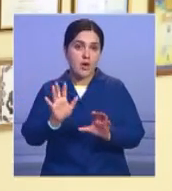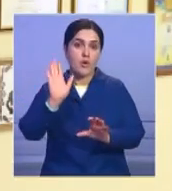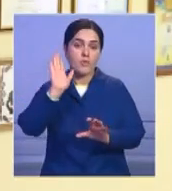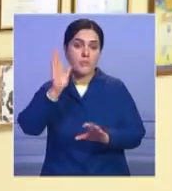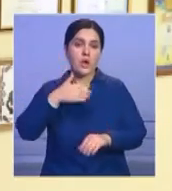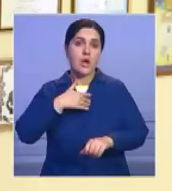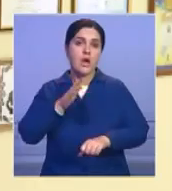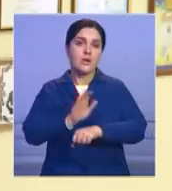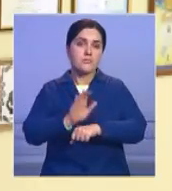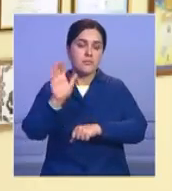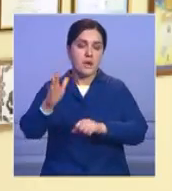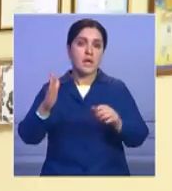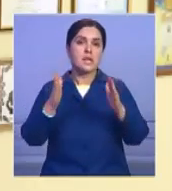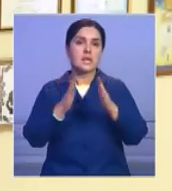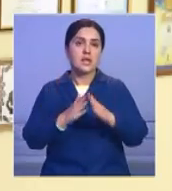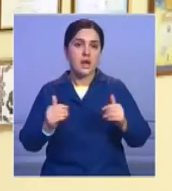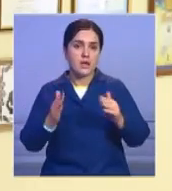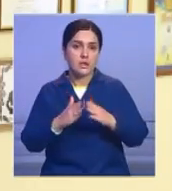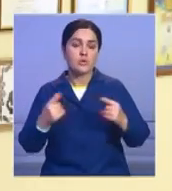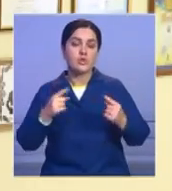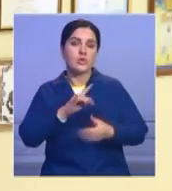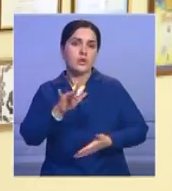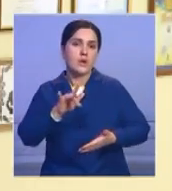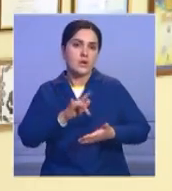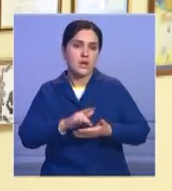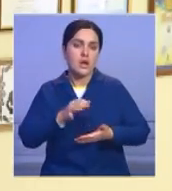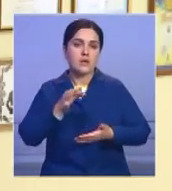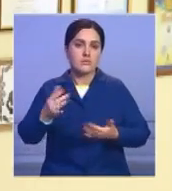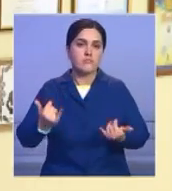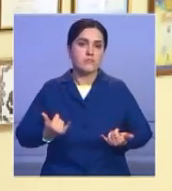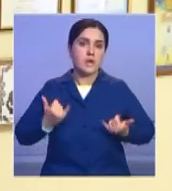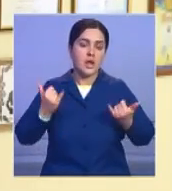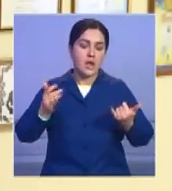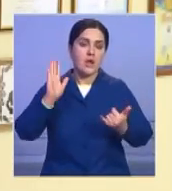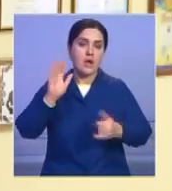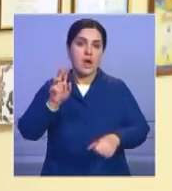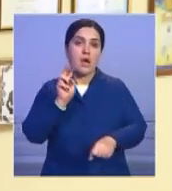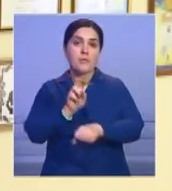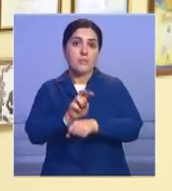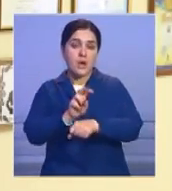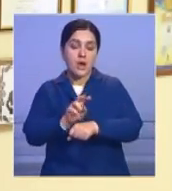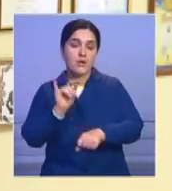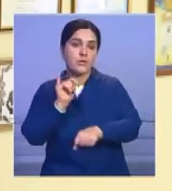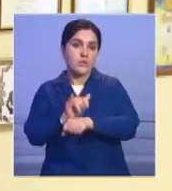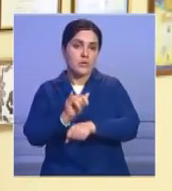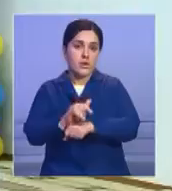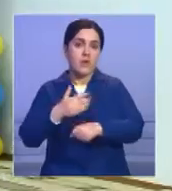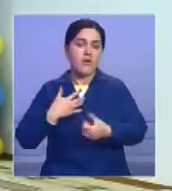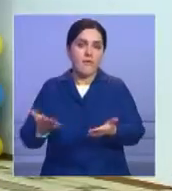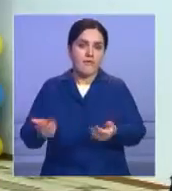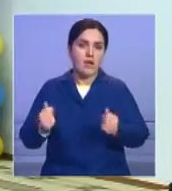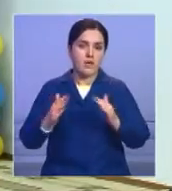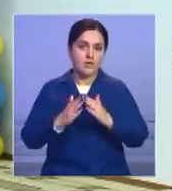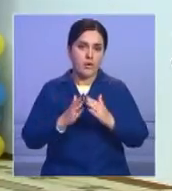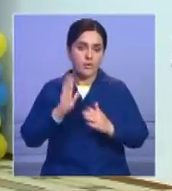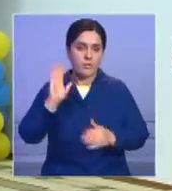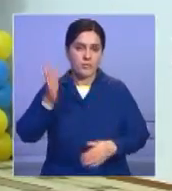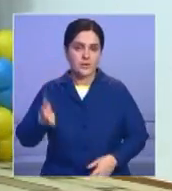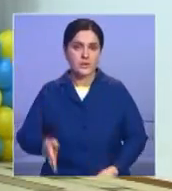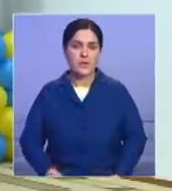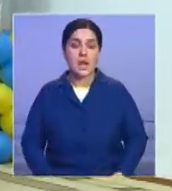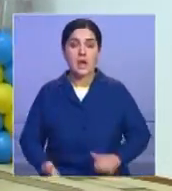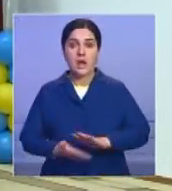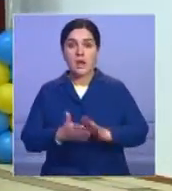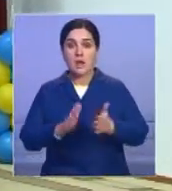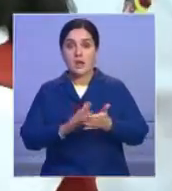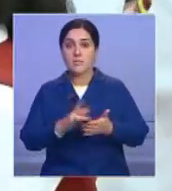отправлять в лагерь, другие города, экскурсии. Будем посещать и мы будем забирать их домой. Соглашение – это